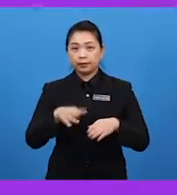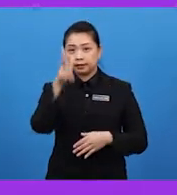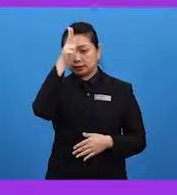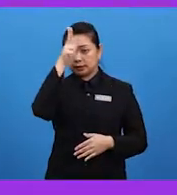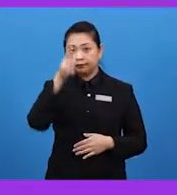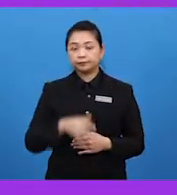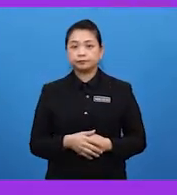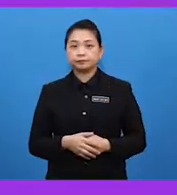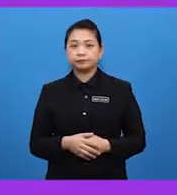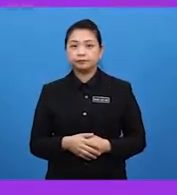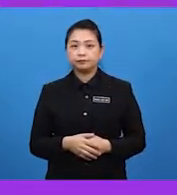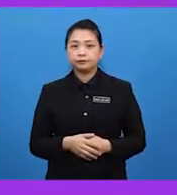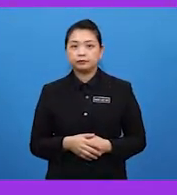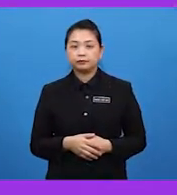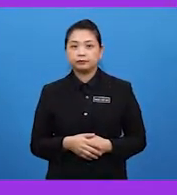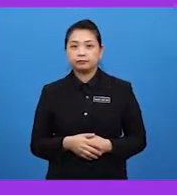jantan